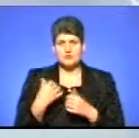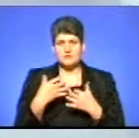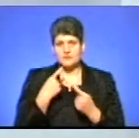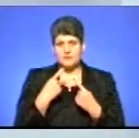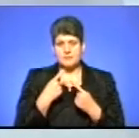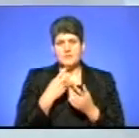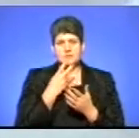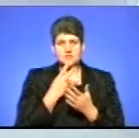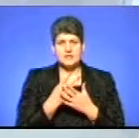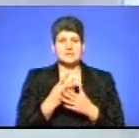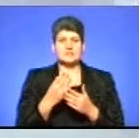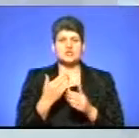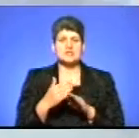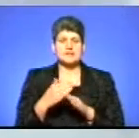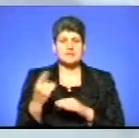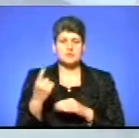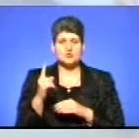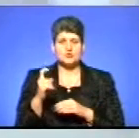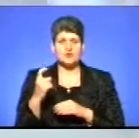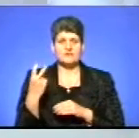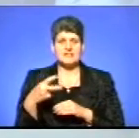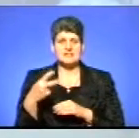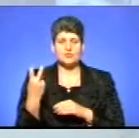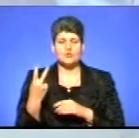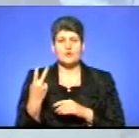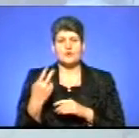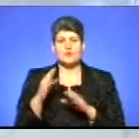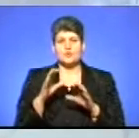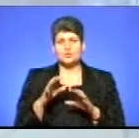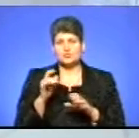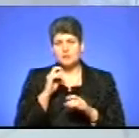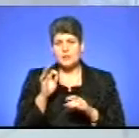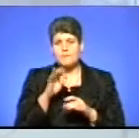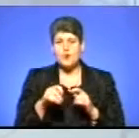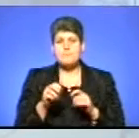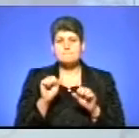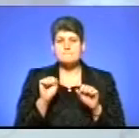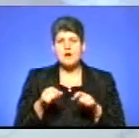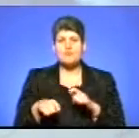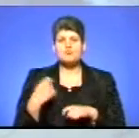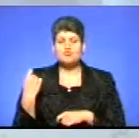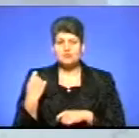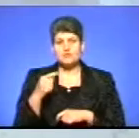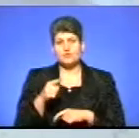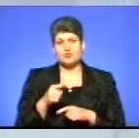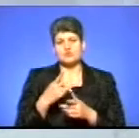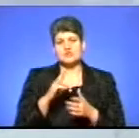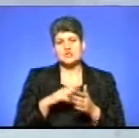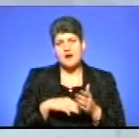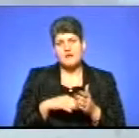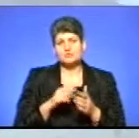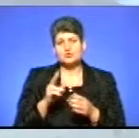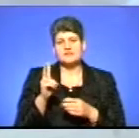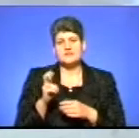поліфікується частиною першої листу 22-го, і кодексу України прозвінь правопорушення, і за нього передбачена відповідальність у вигляді штрафу в